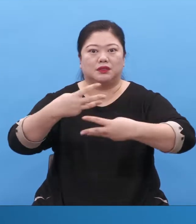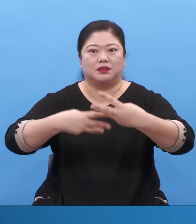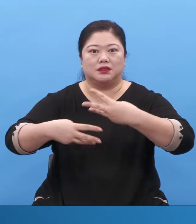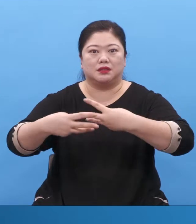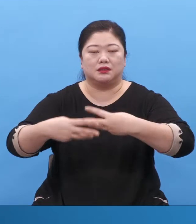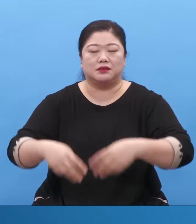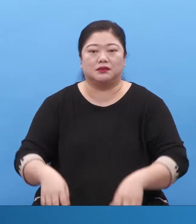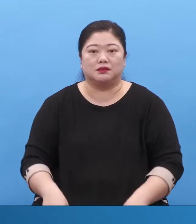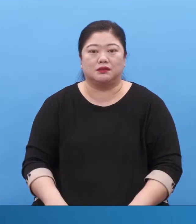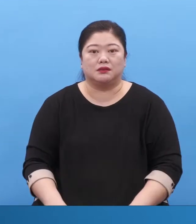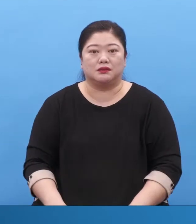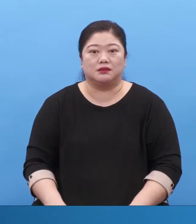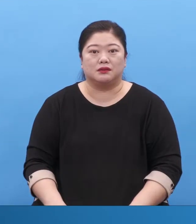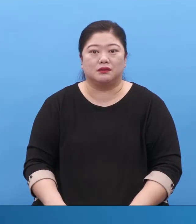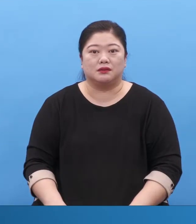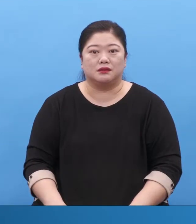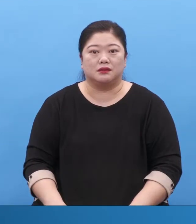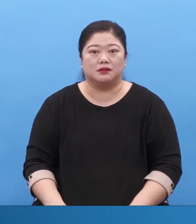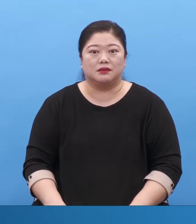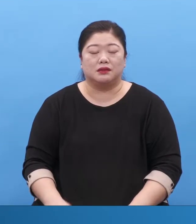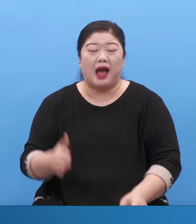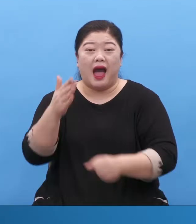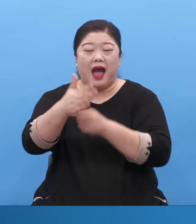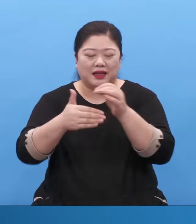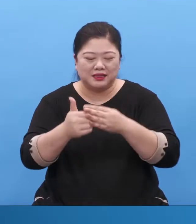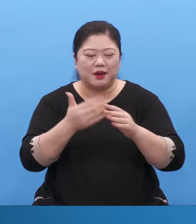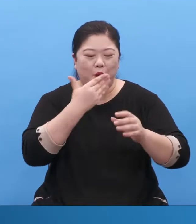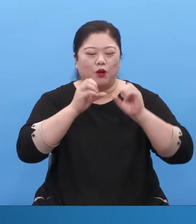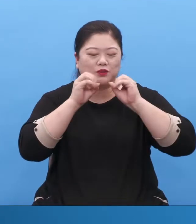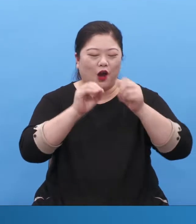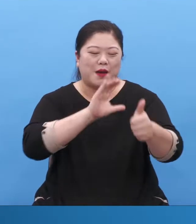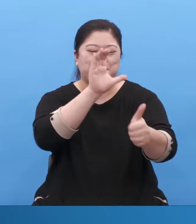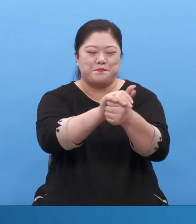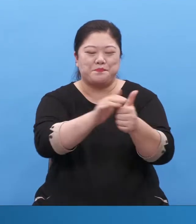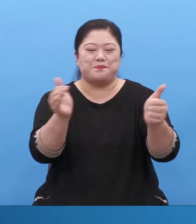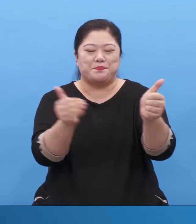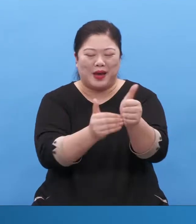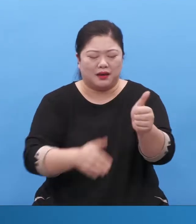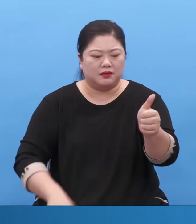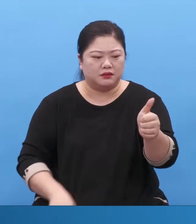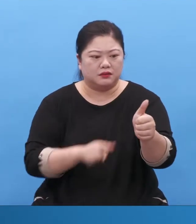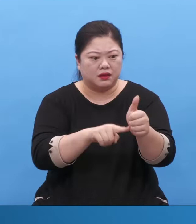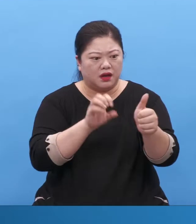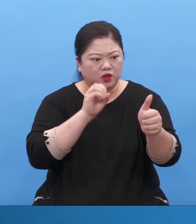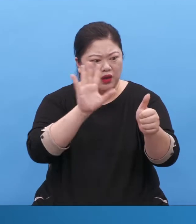보금 안전하니까 노예로, 포로로, 속국으로 보냈잖아요.